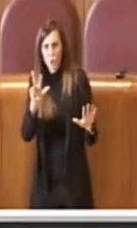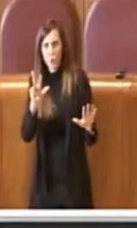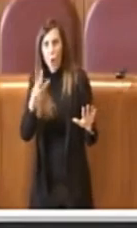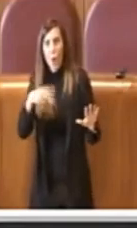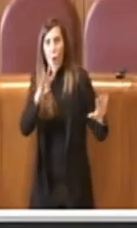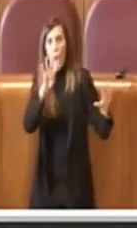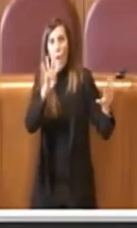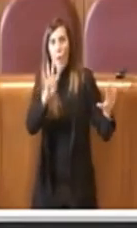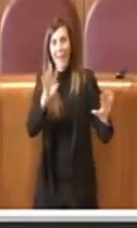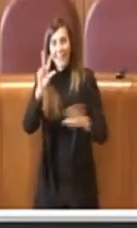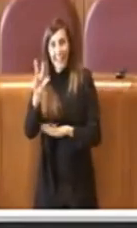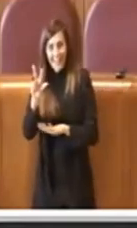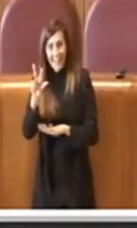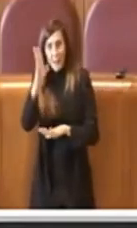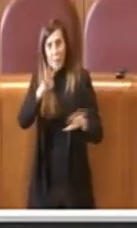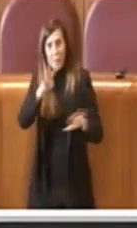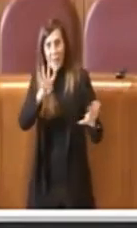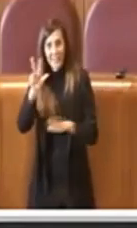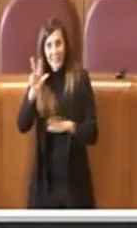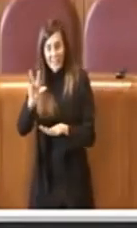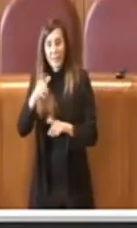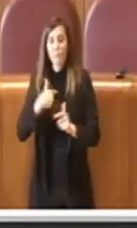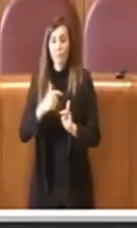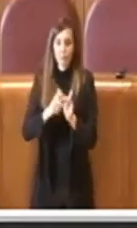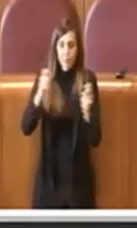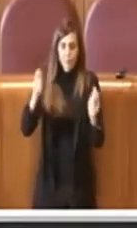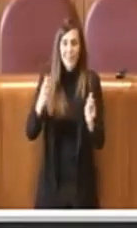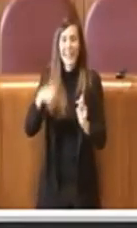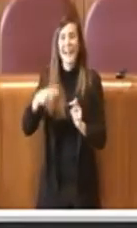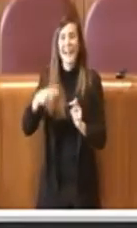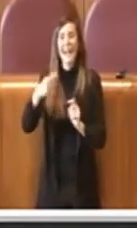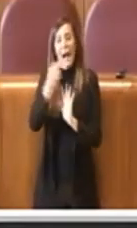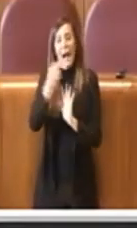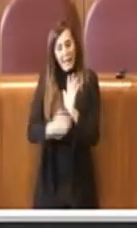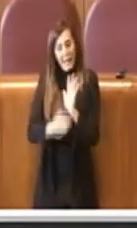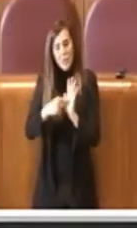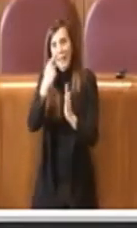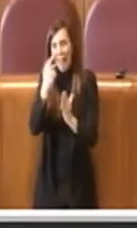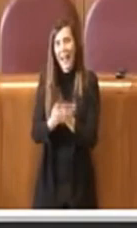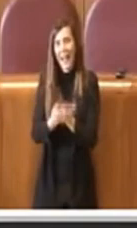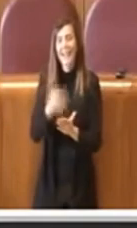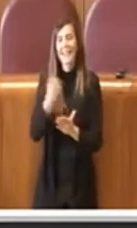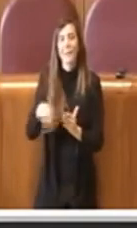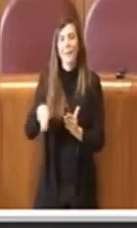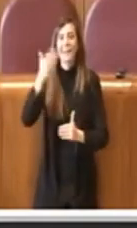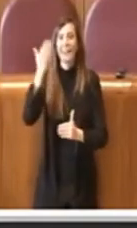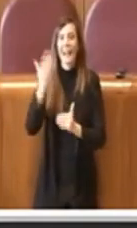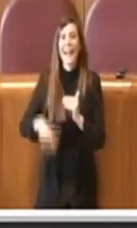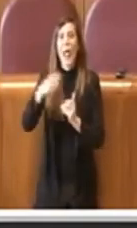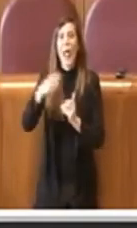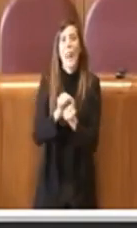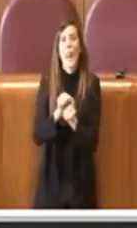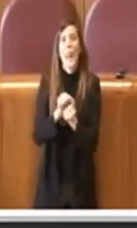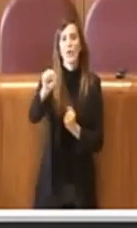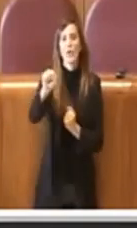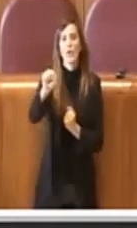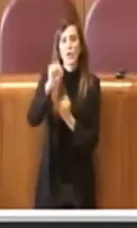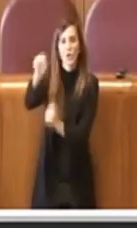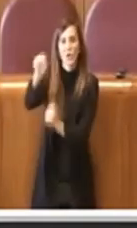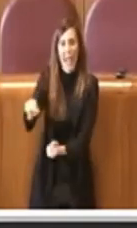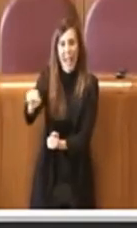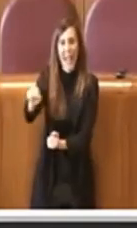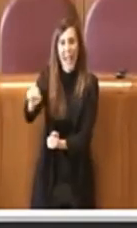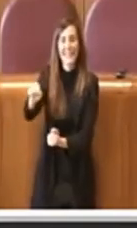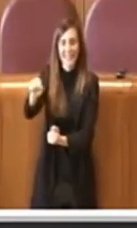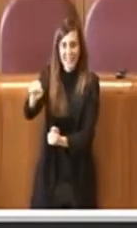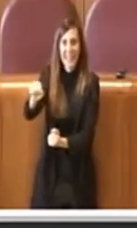previsto ulteriori sanzioni, abbiamo ampliato anche i requisiti per la sospensione e per la decadenza delle licenze, prevedendo altre